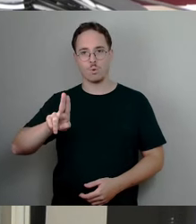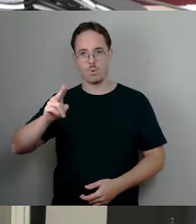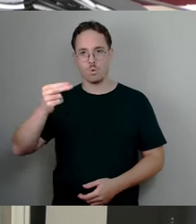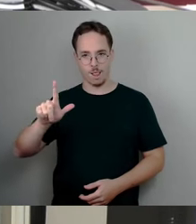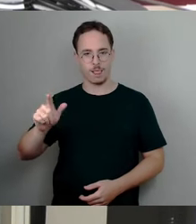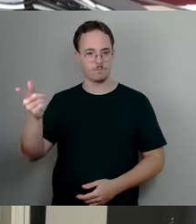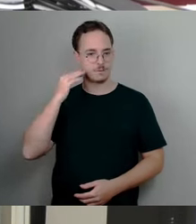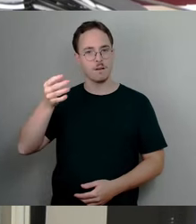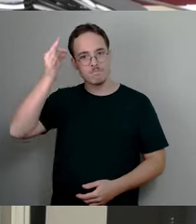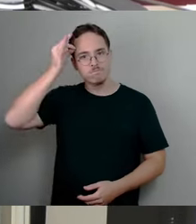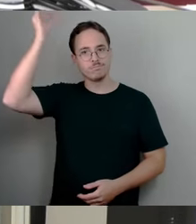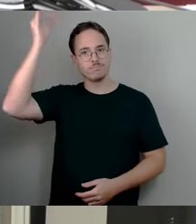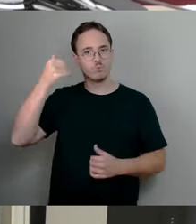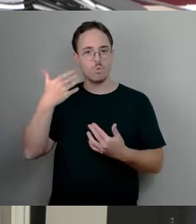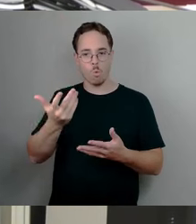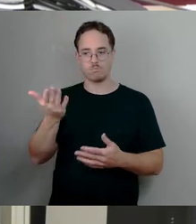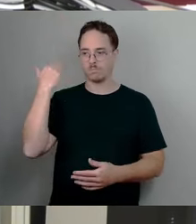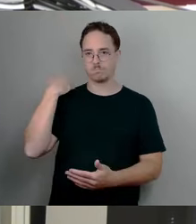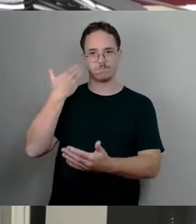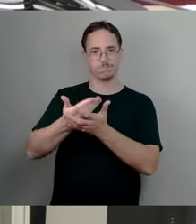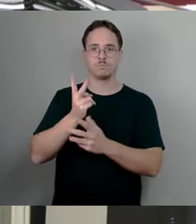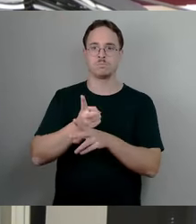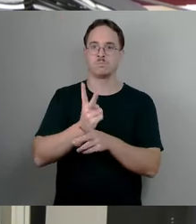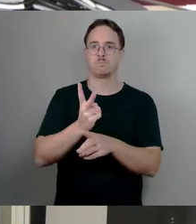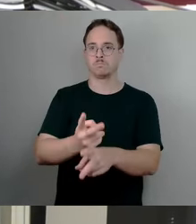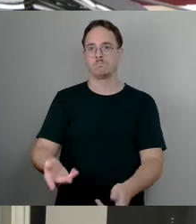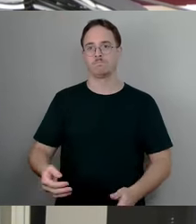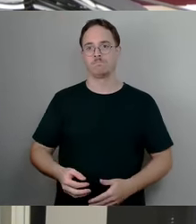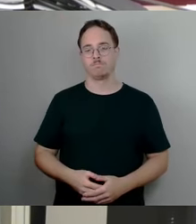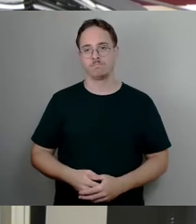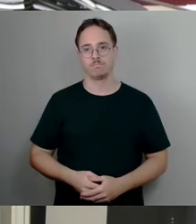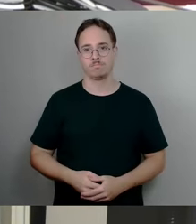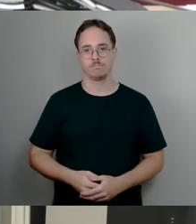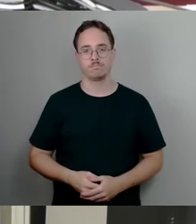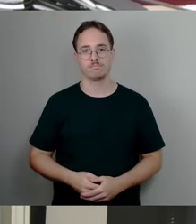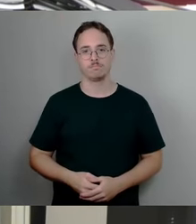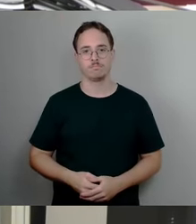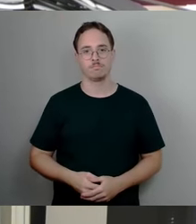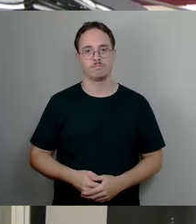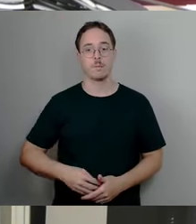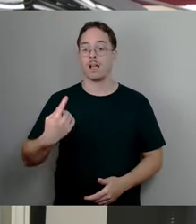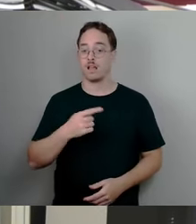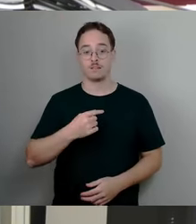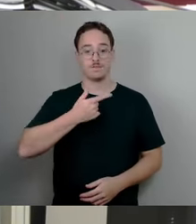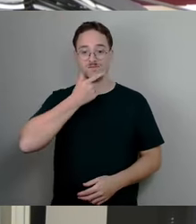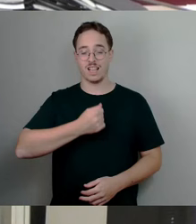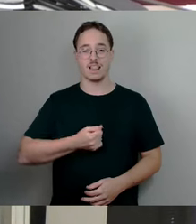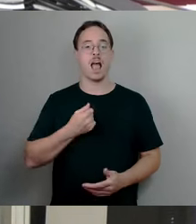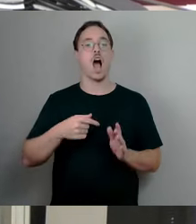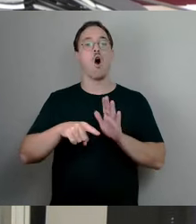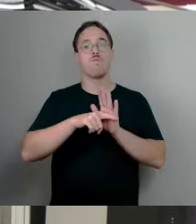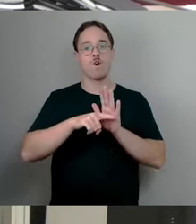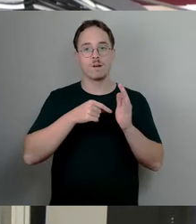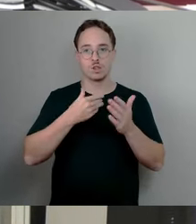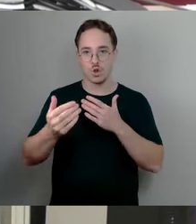Umsetzung dessen, was wir beschlossen haben. Wir wollen eine aufkommensneutrale Neuberechnung der Steuer, die ja nichts weiter ist